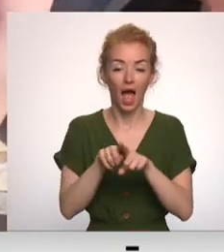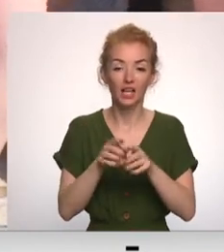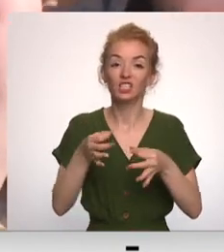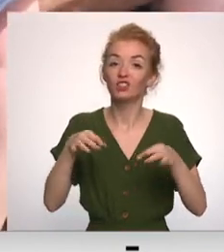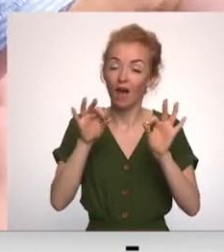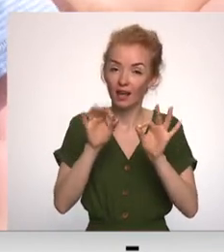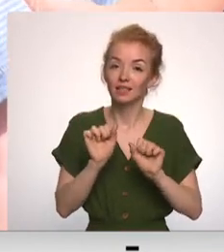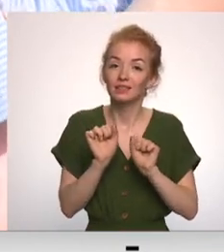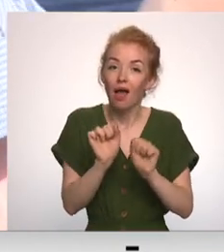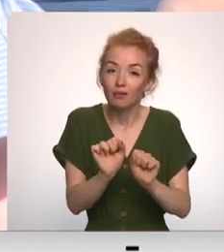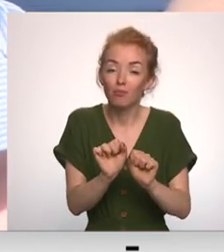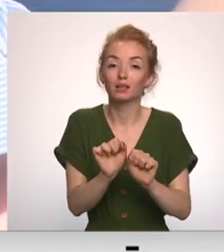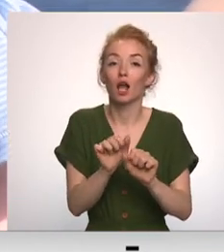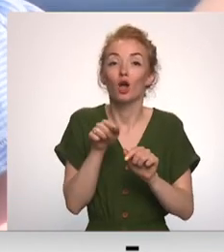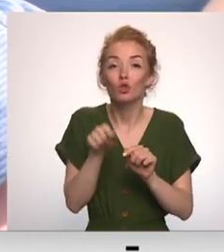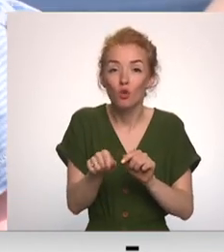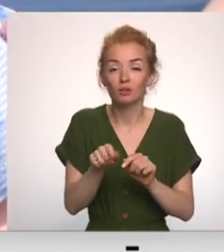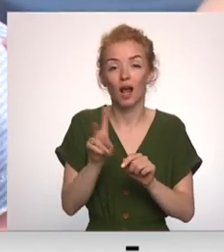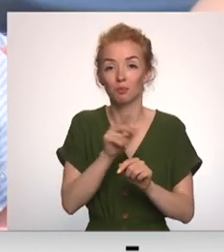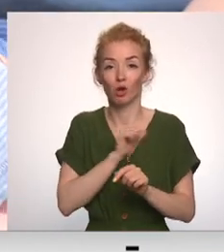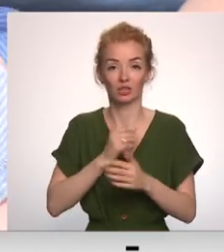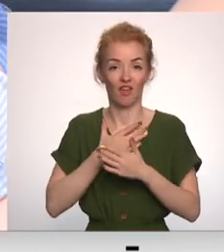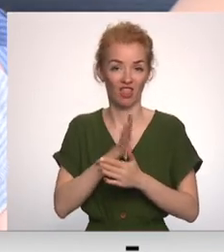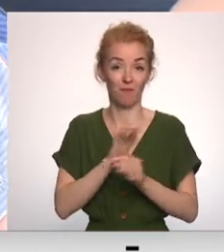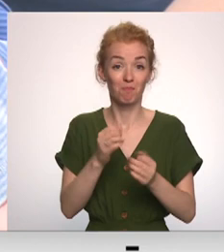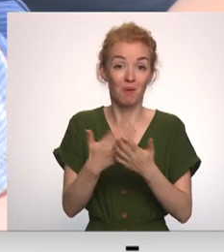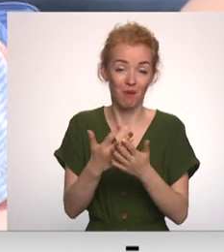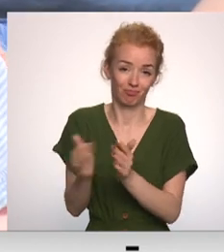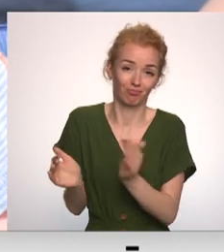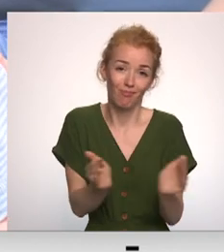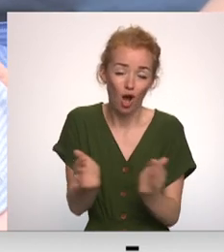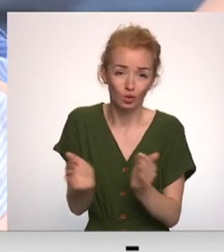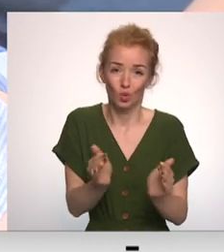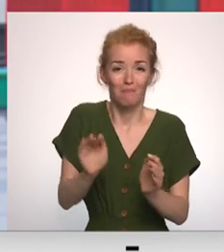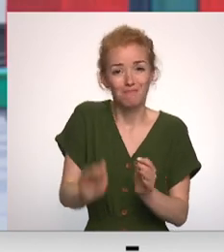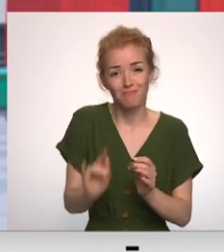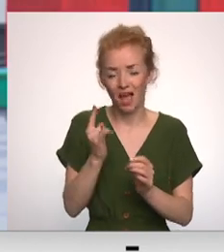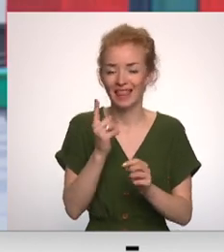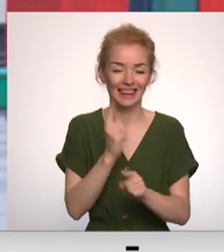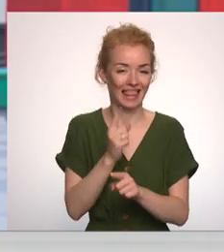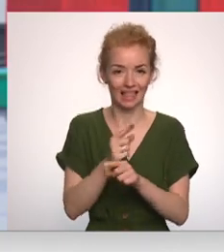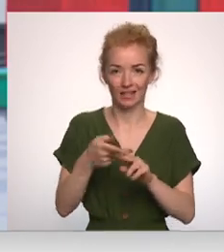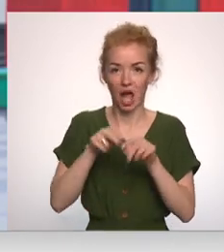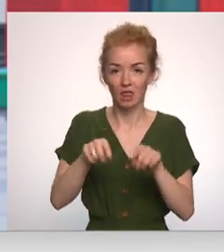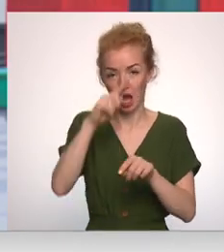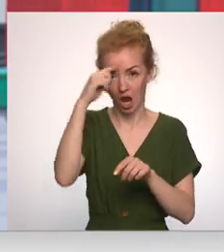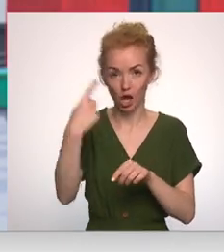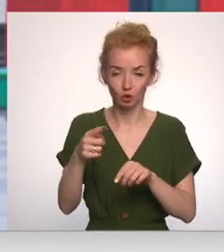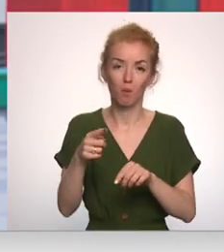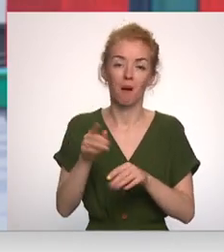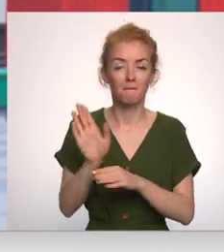no saules sargāt tos, kas paši sevi pasargāt nevēra – mazuļus. Zīdājiņas nevajadzētu šādā karstumā vest